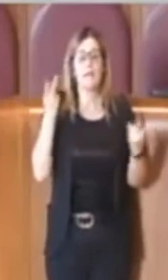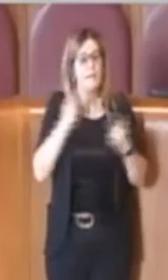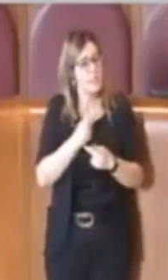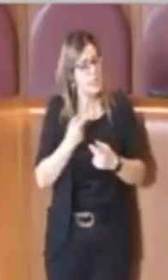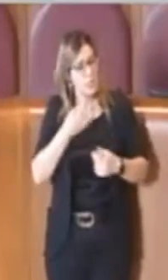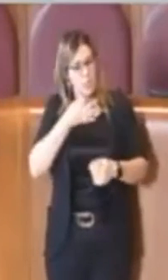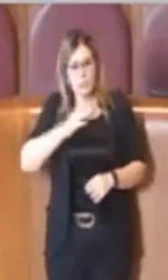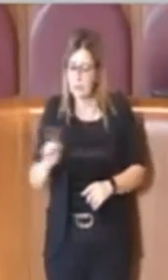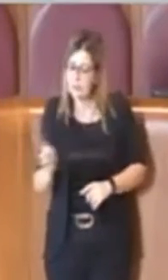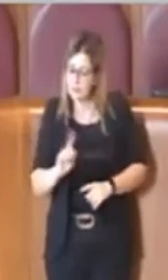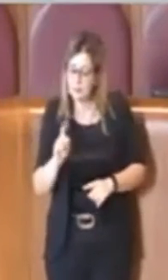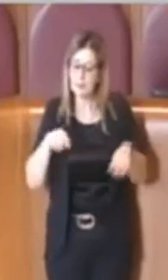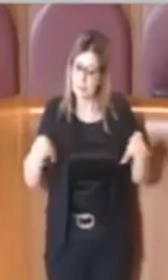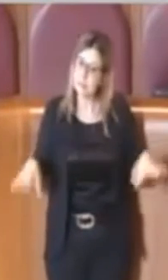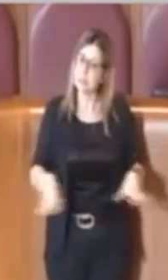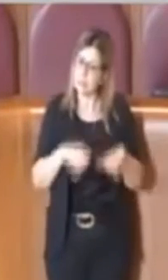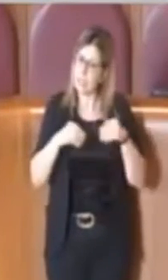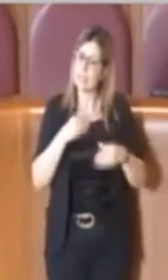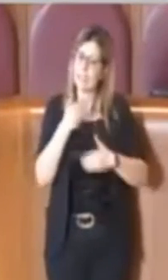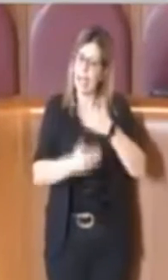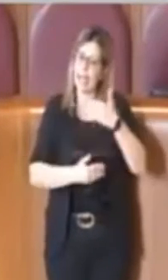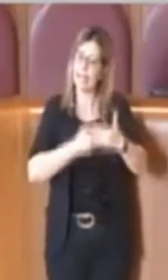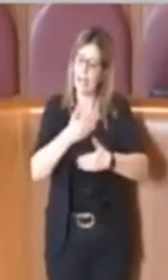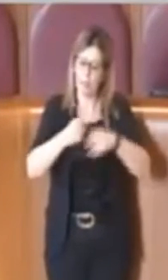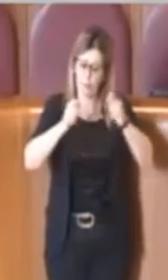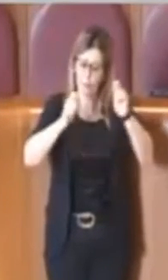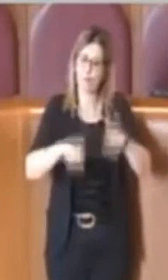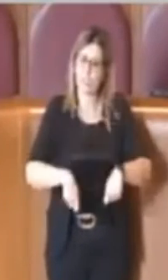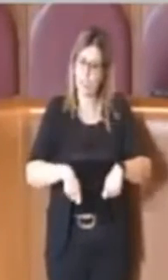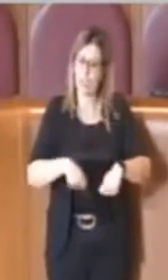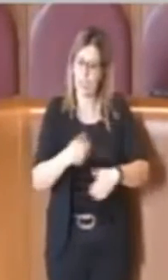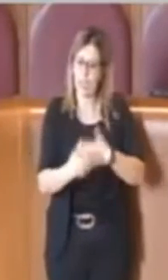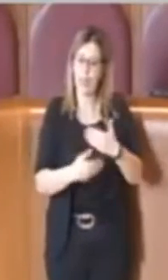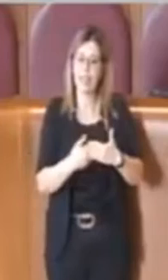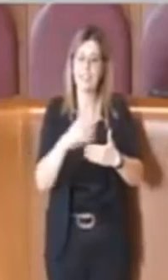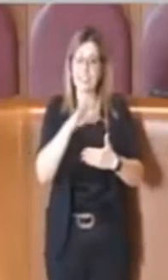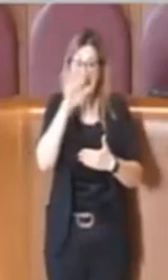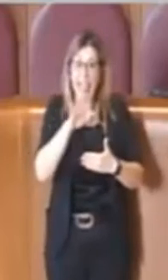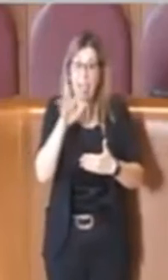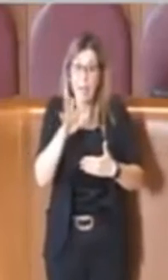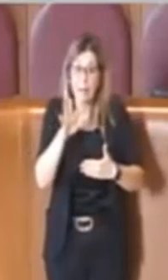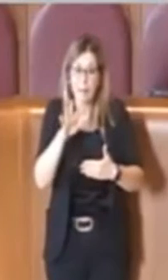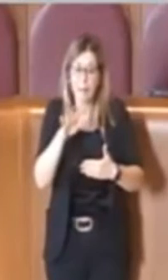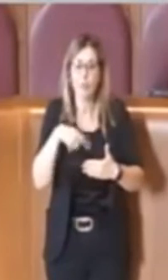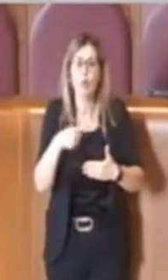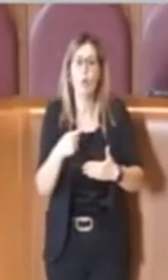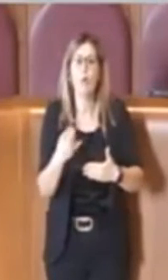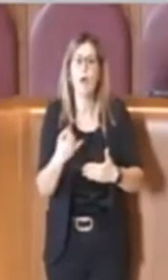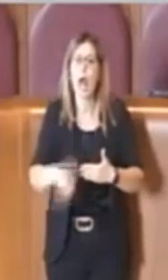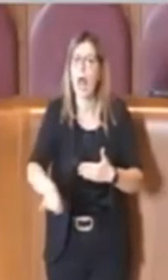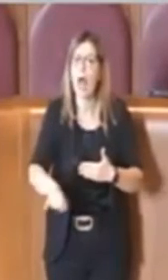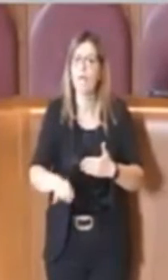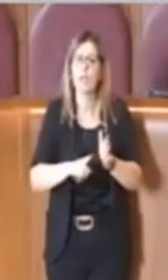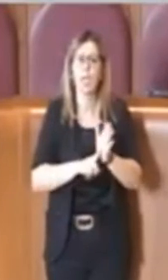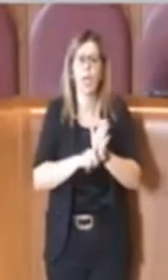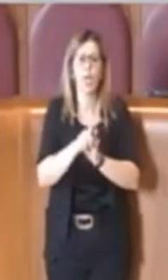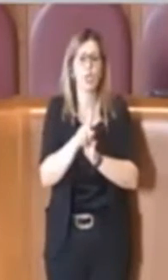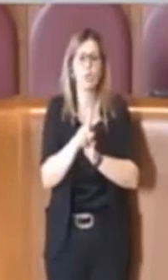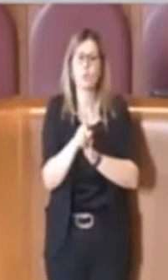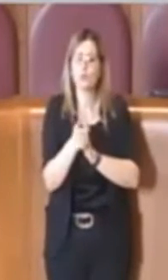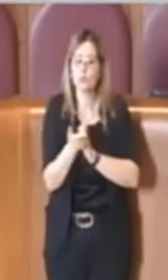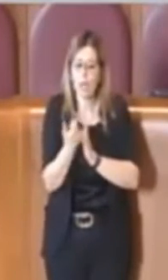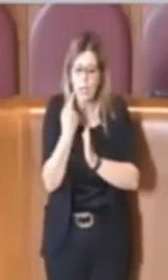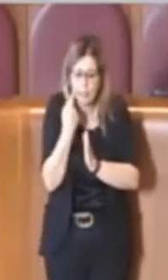avviato, tutto sembra che sia, diciamo si sta, però poi alla fine il risultato non lo riusciamo a